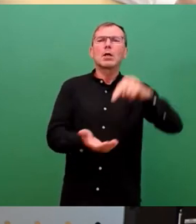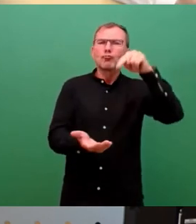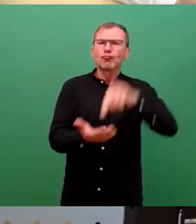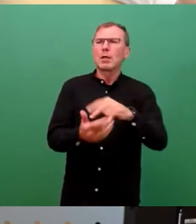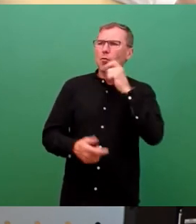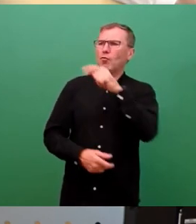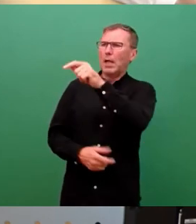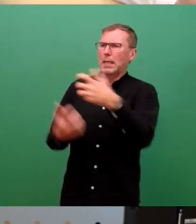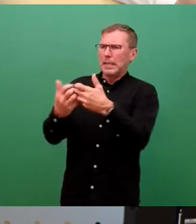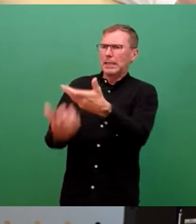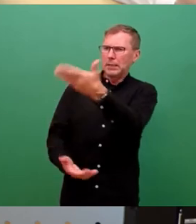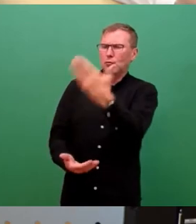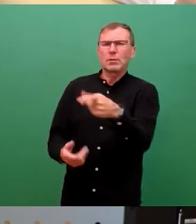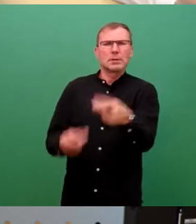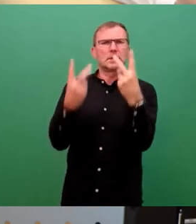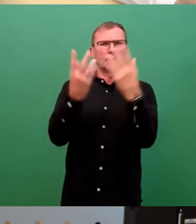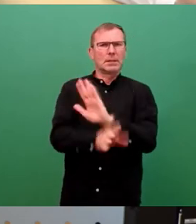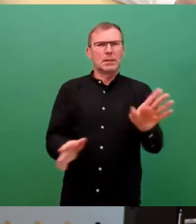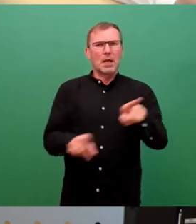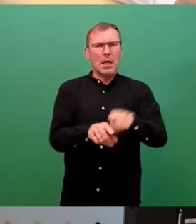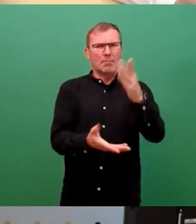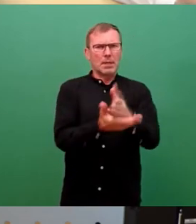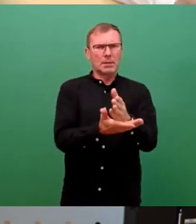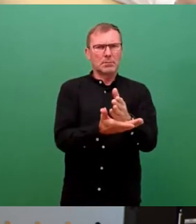zum Schluss wesentlich. So.